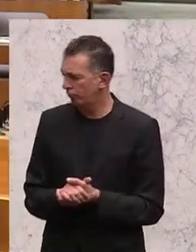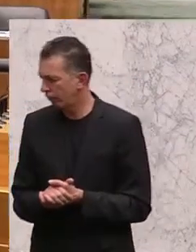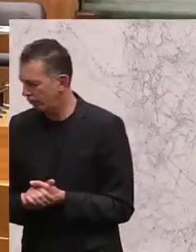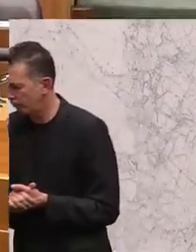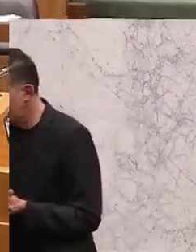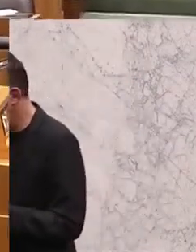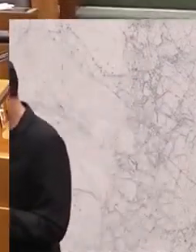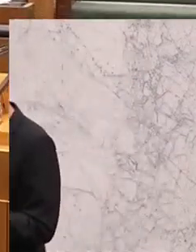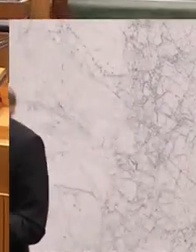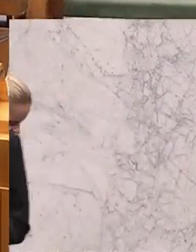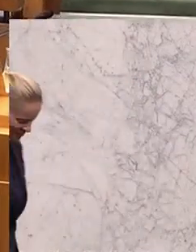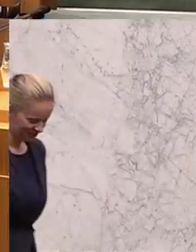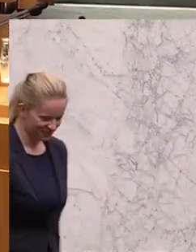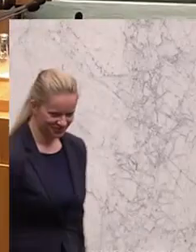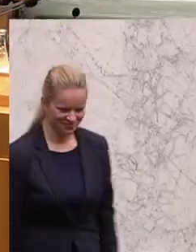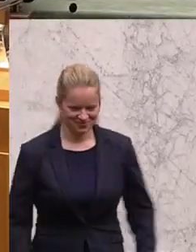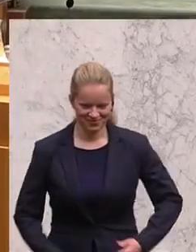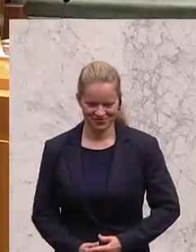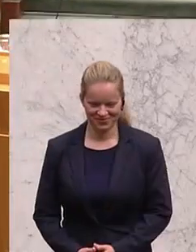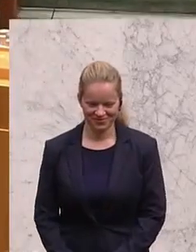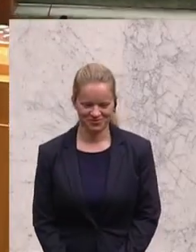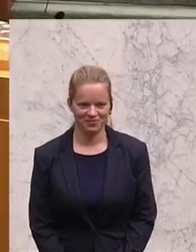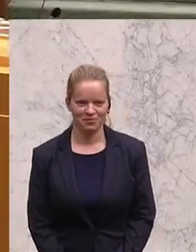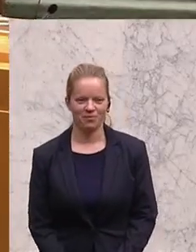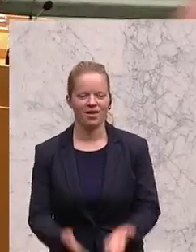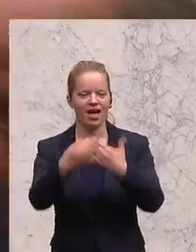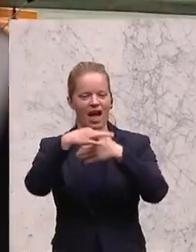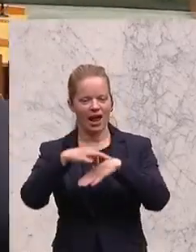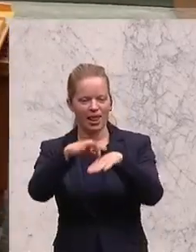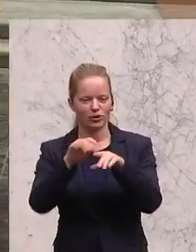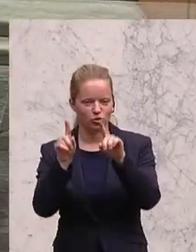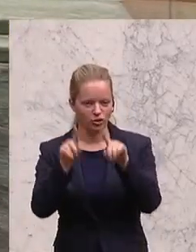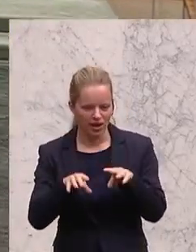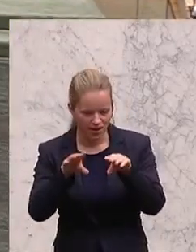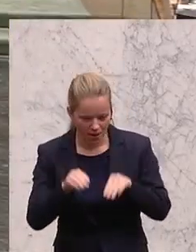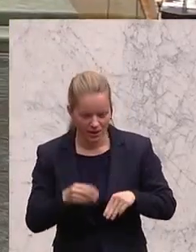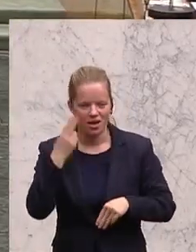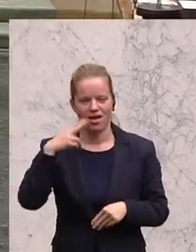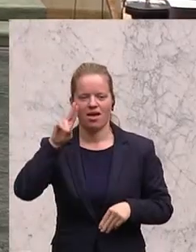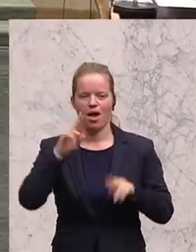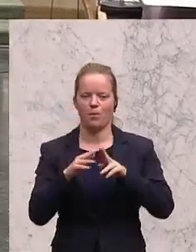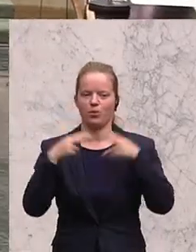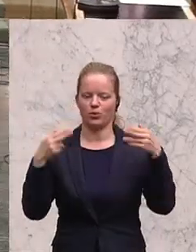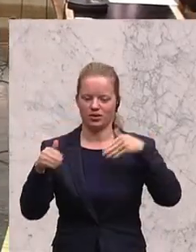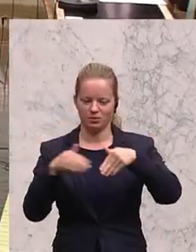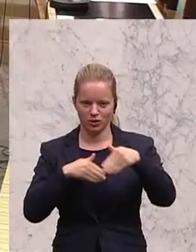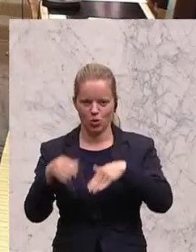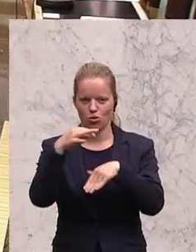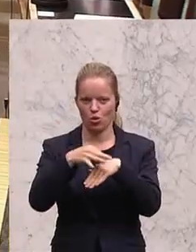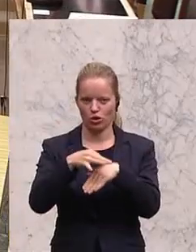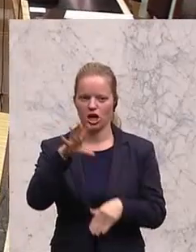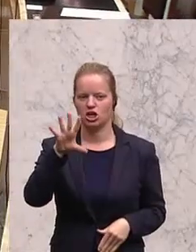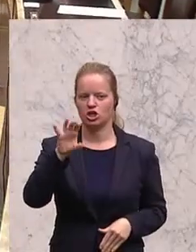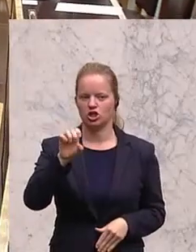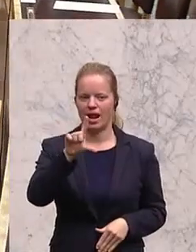negative Entwicklung fürs EU-Budget, was aber nicht sein darf, dass dadurch Österreich höhere EU-Beiträge zu zahlen hat, sagte